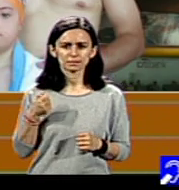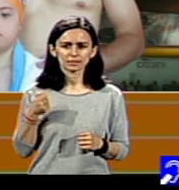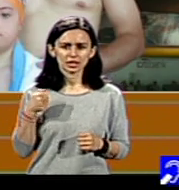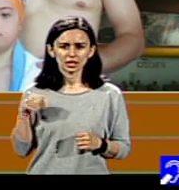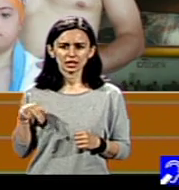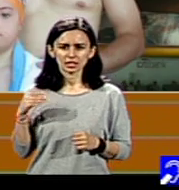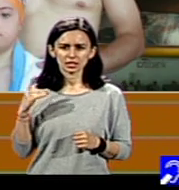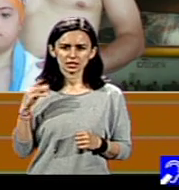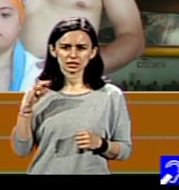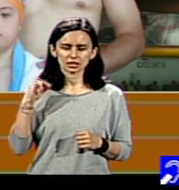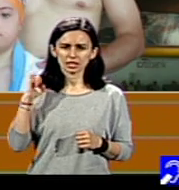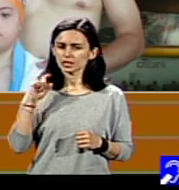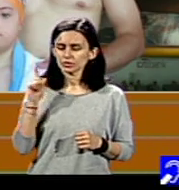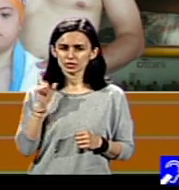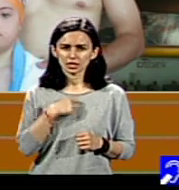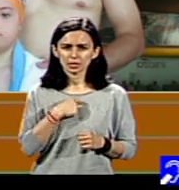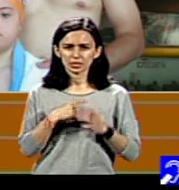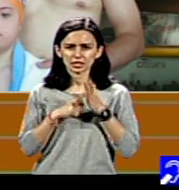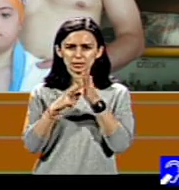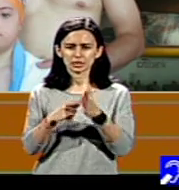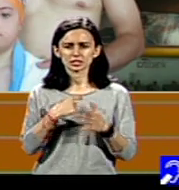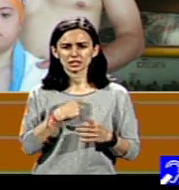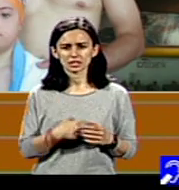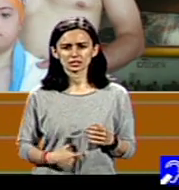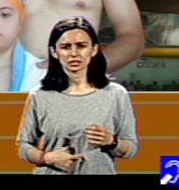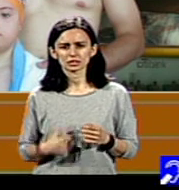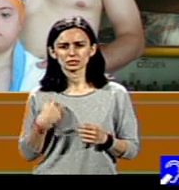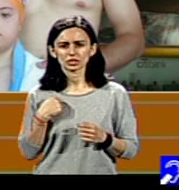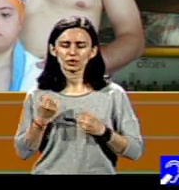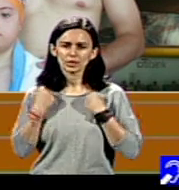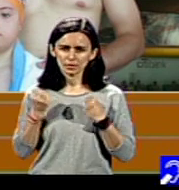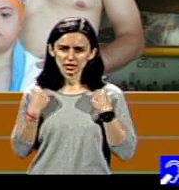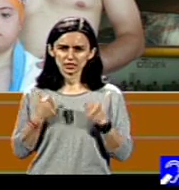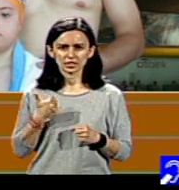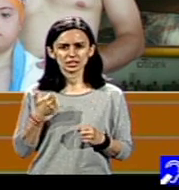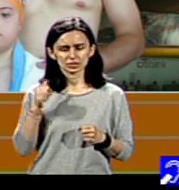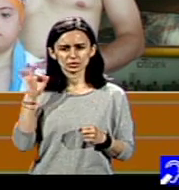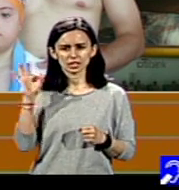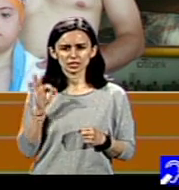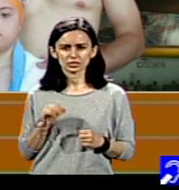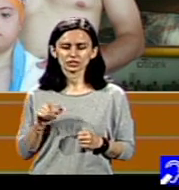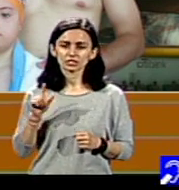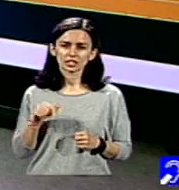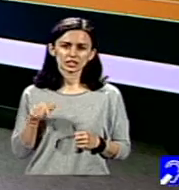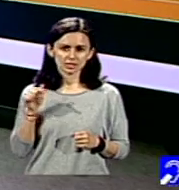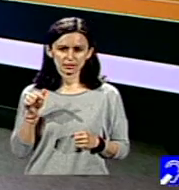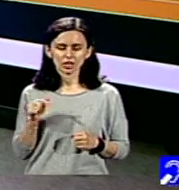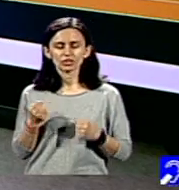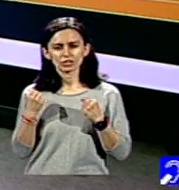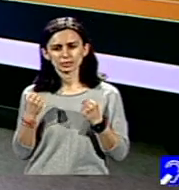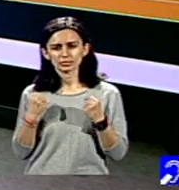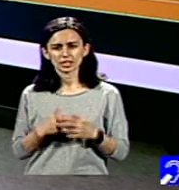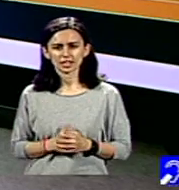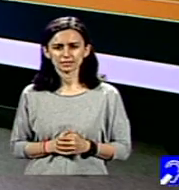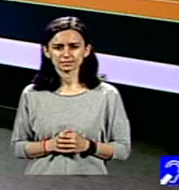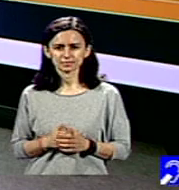autoreprezinte, m-am motivat 200%. De acolo îmi vine energia. Au fost și momente